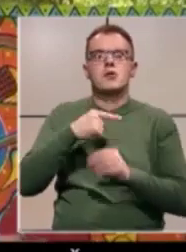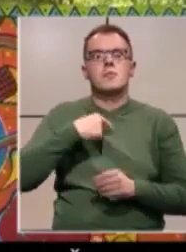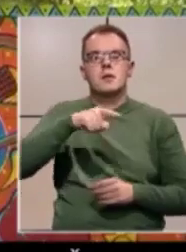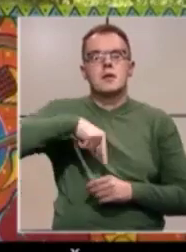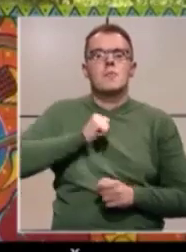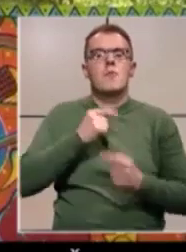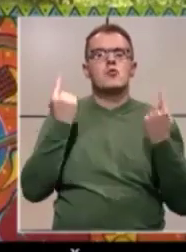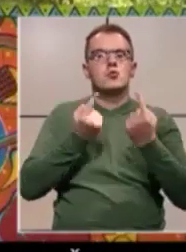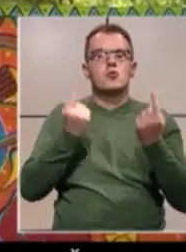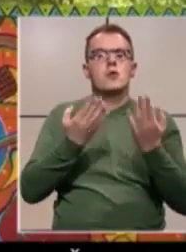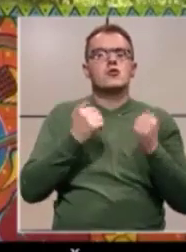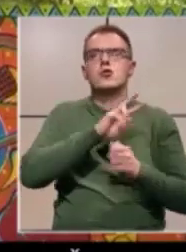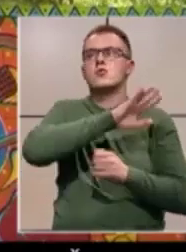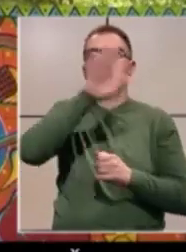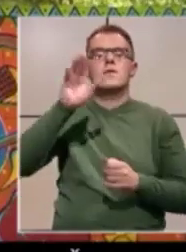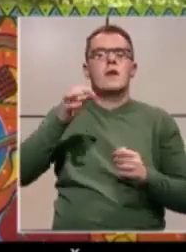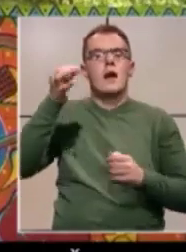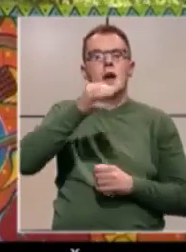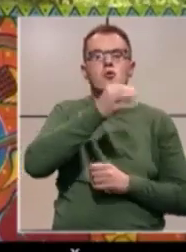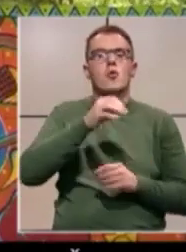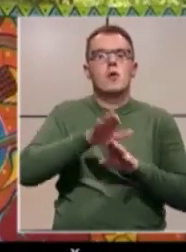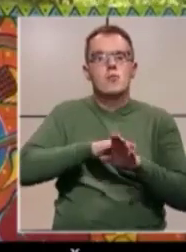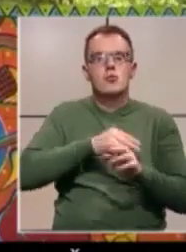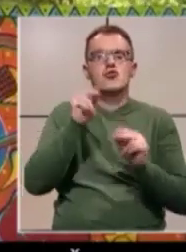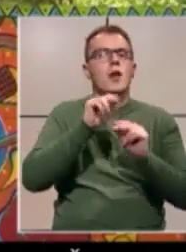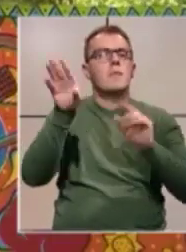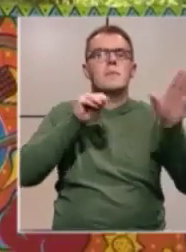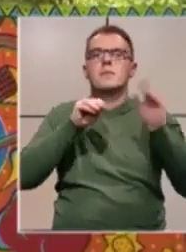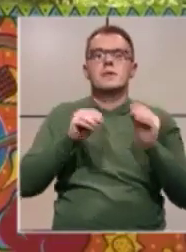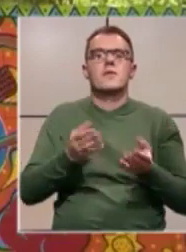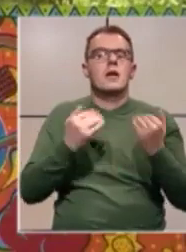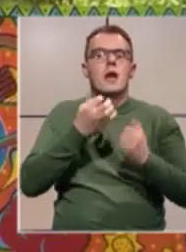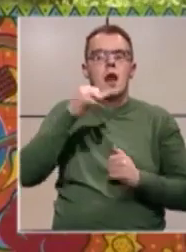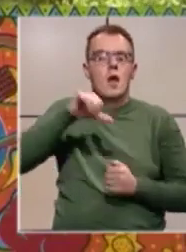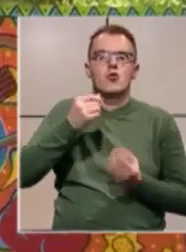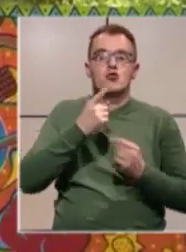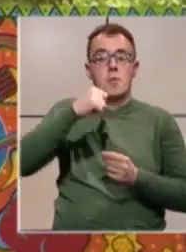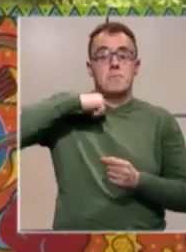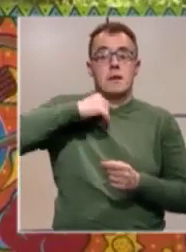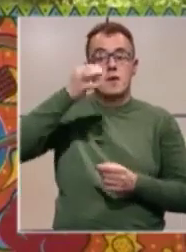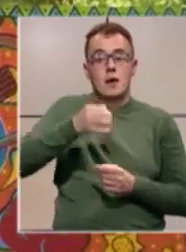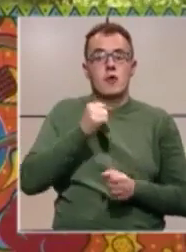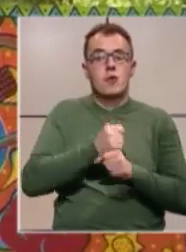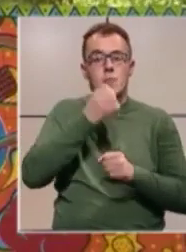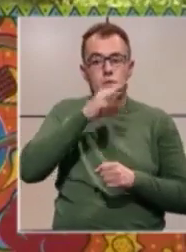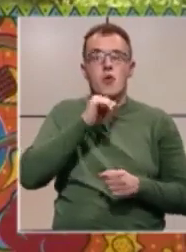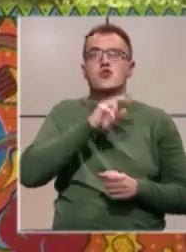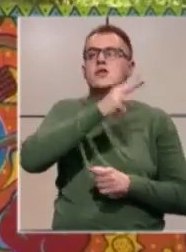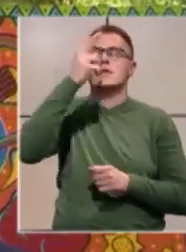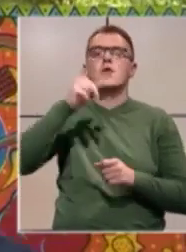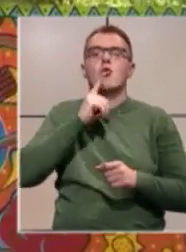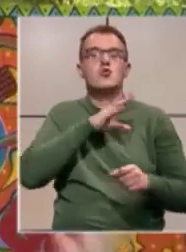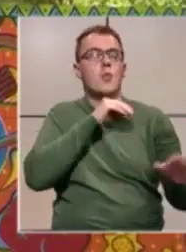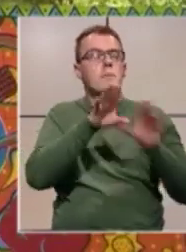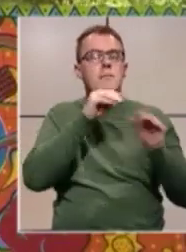situaciju da svi kantoni počeli prepisivati jedni od drugi i najgore je što je prvi kanton napravio loše i sad će svi kantoni završiti po istom sistemu da su prepisali